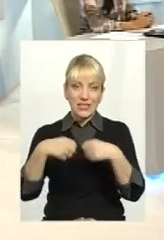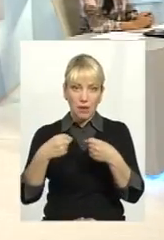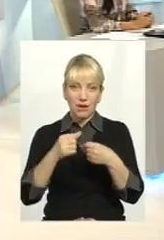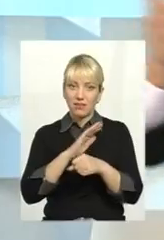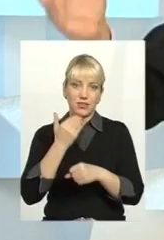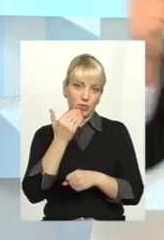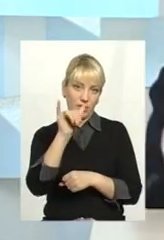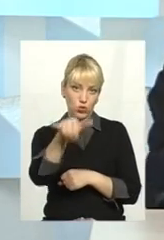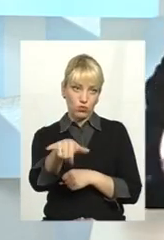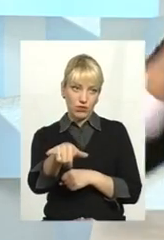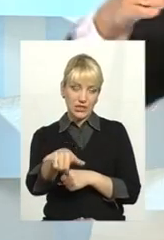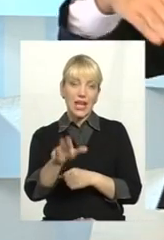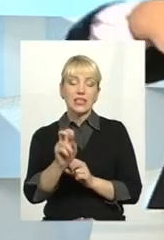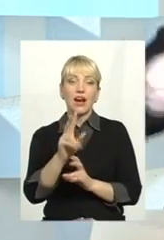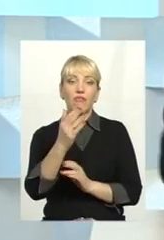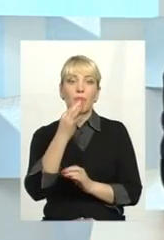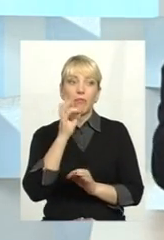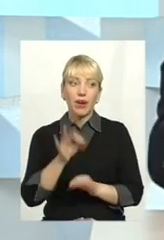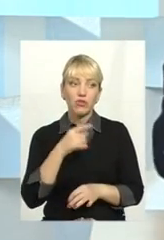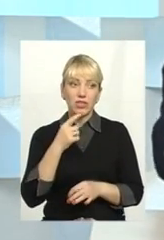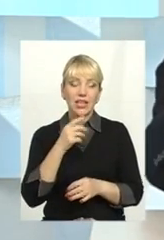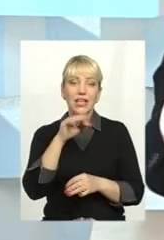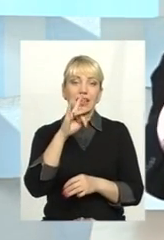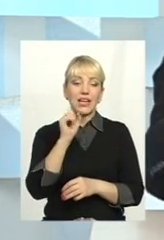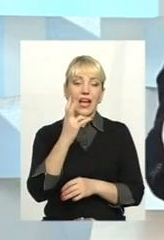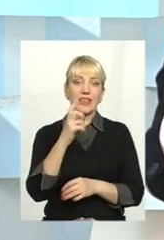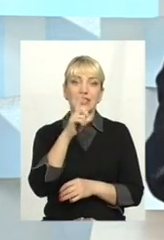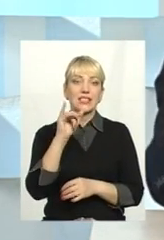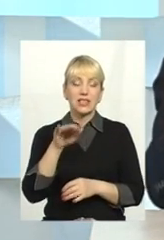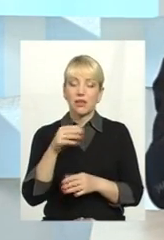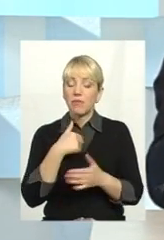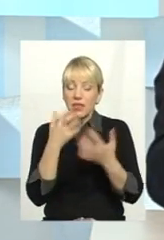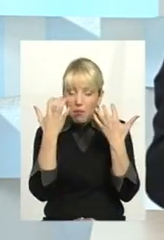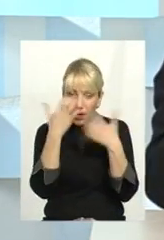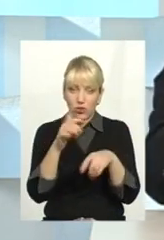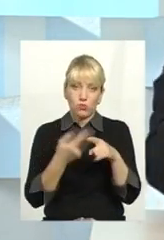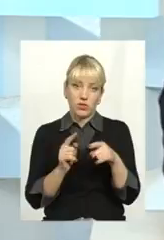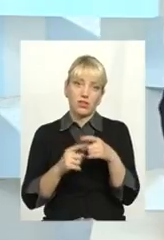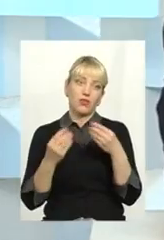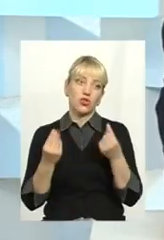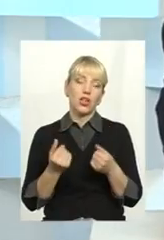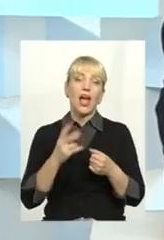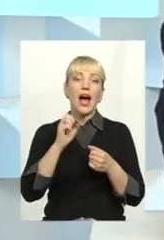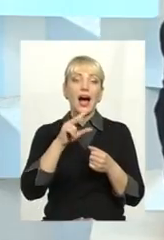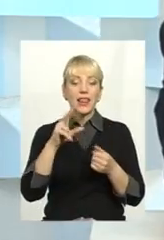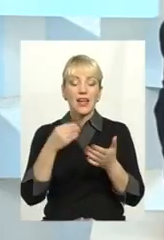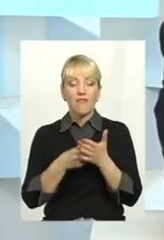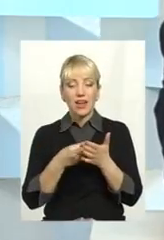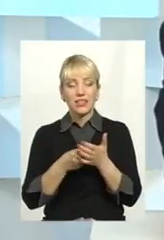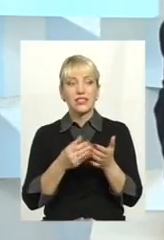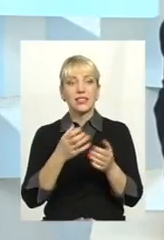спитавши вас. Бо, як ви правильно сказали, вони ж транзитом йдуть. Ми їх не бачимо, цих грошей. Разом з тим, вартості тарифа на тепло